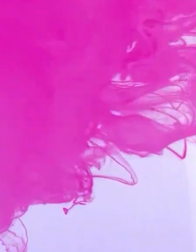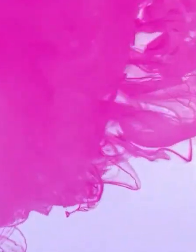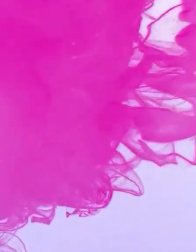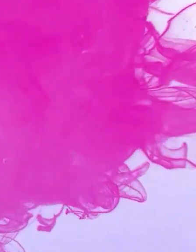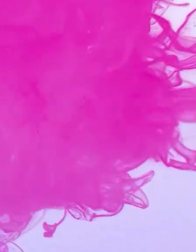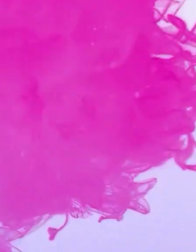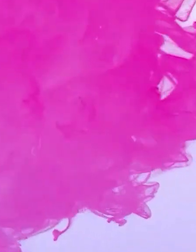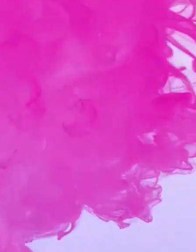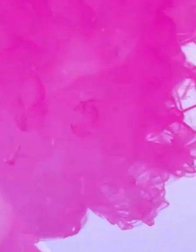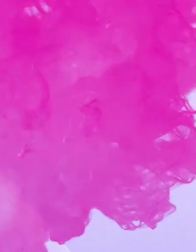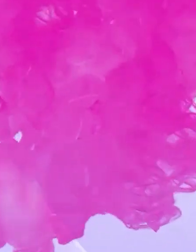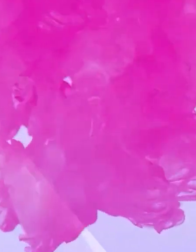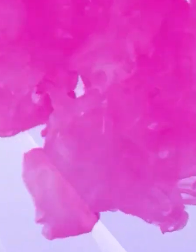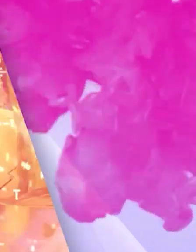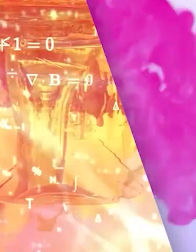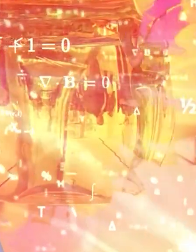Gledajte nas